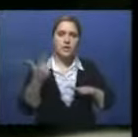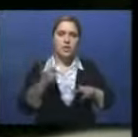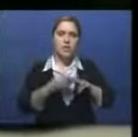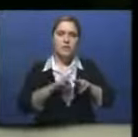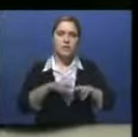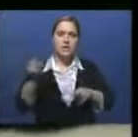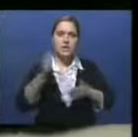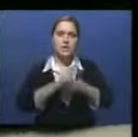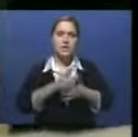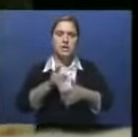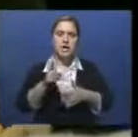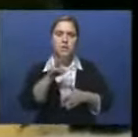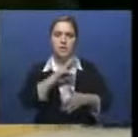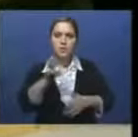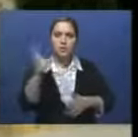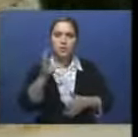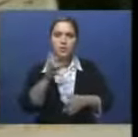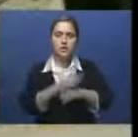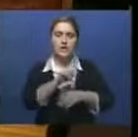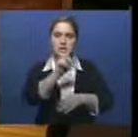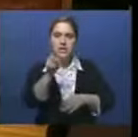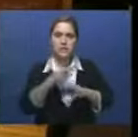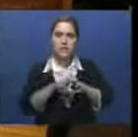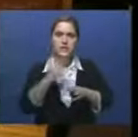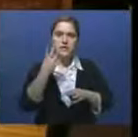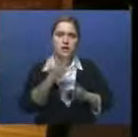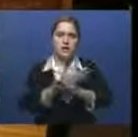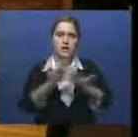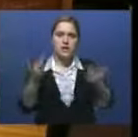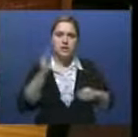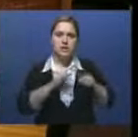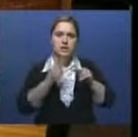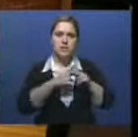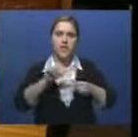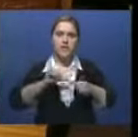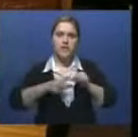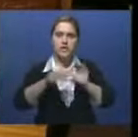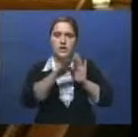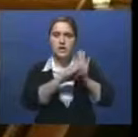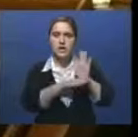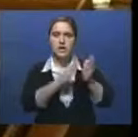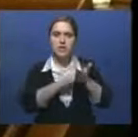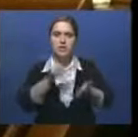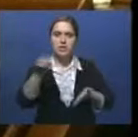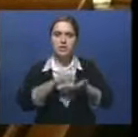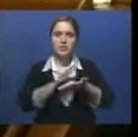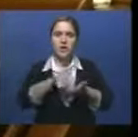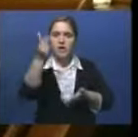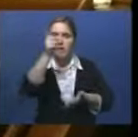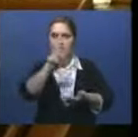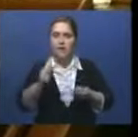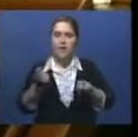часовой и минутной секундной стрелок, они имеют еще 24 разных механизма, в числе вечный календарь, указатель фаз луны,